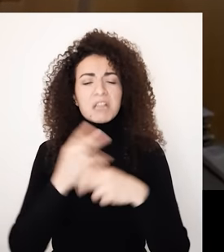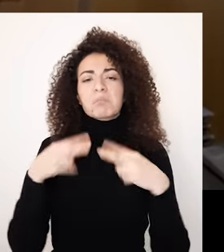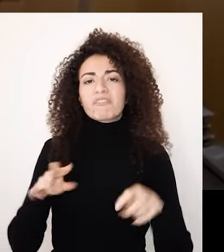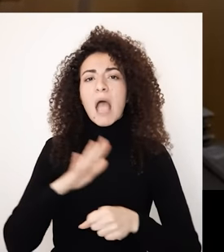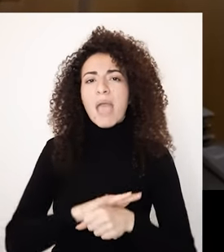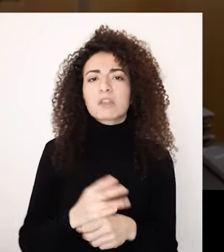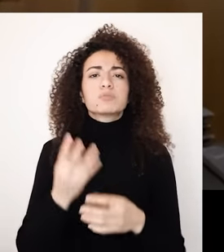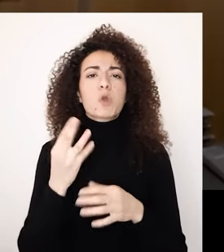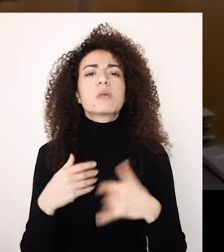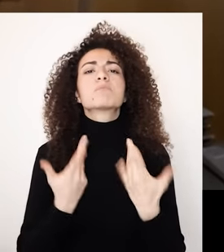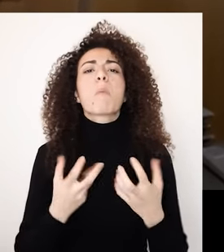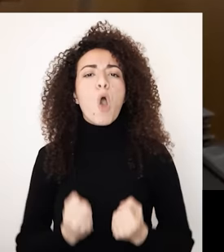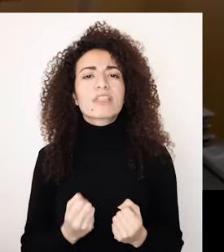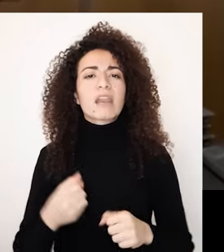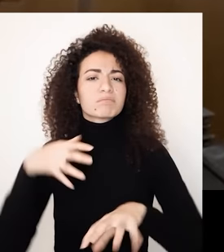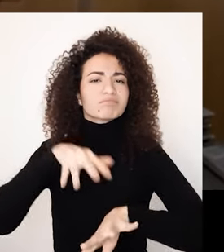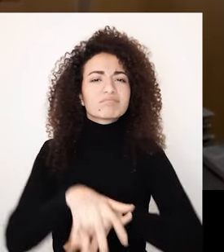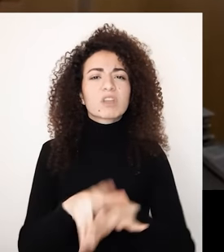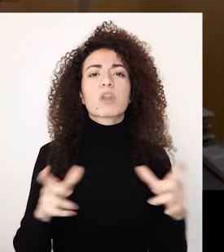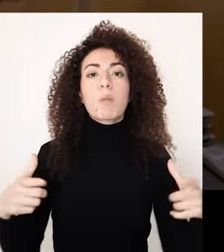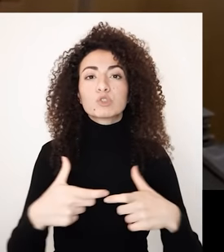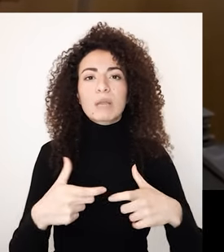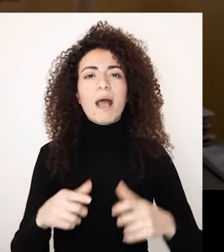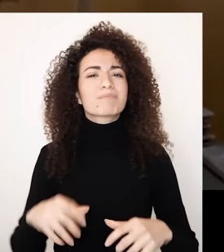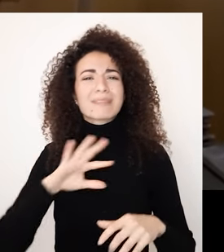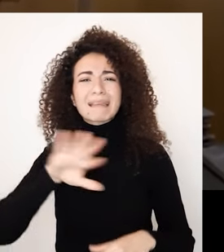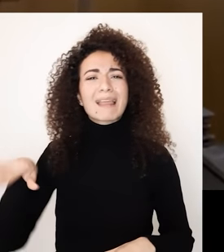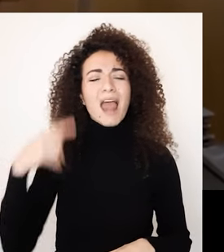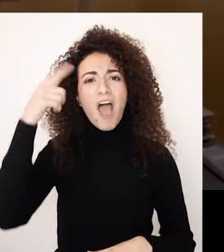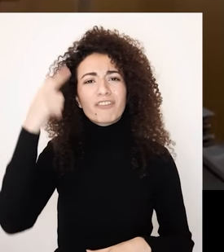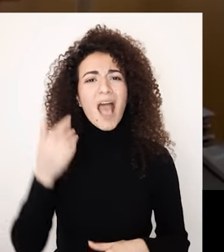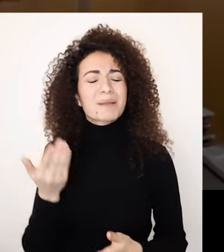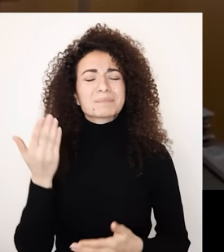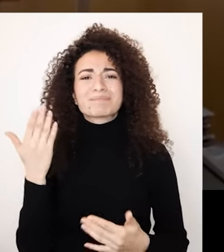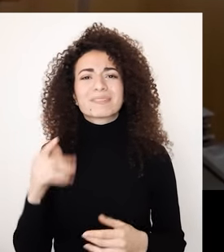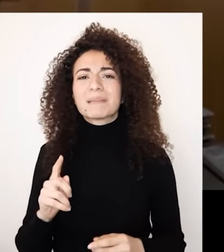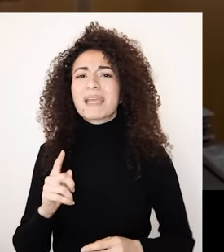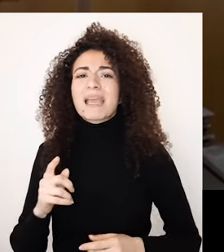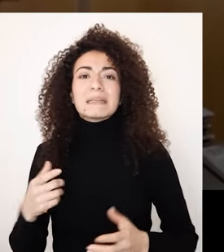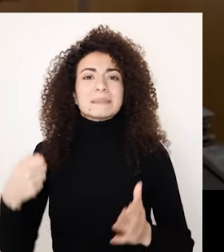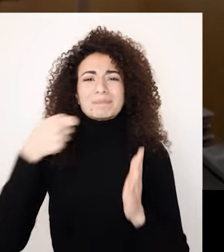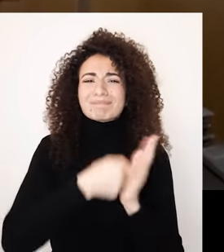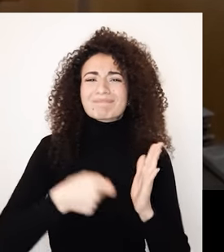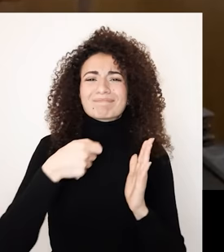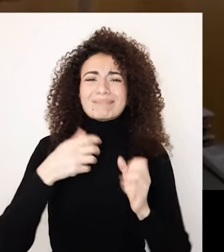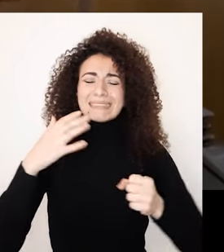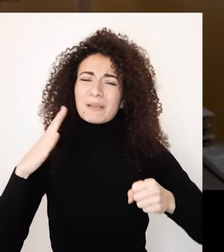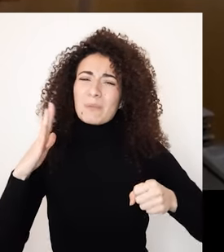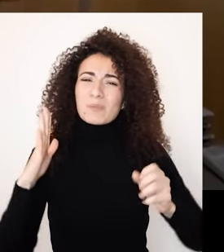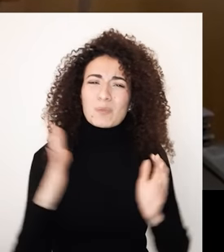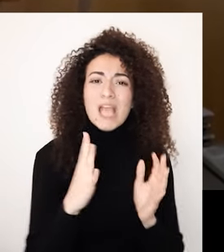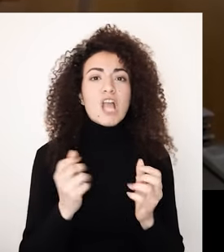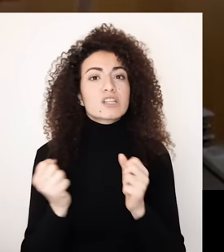تقدر تكوني جزء من هذا المجتمع فهذه الصور النواطية هي اللي دايماً بتحكم الأشخاص أو النساء ذوات